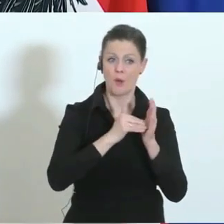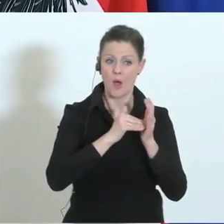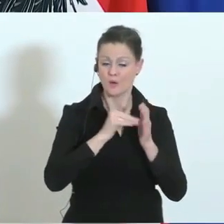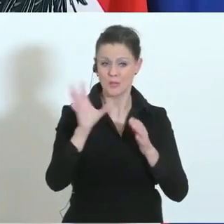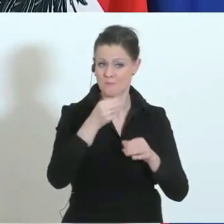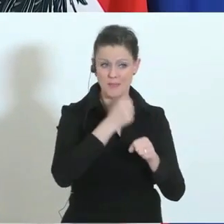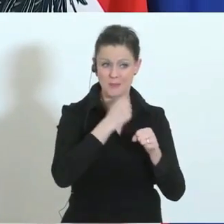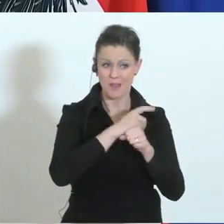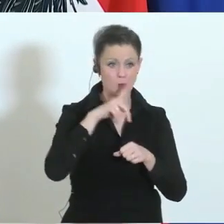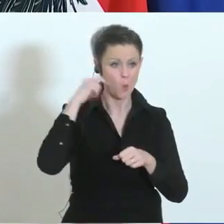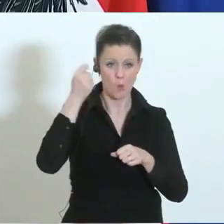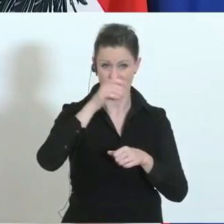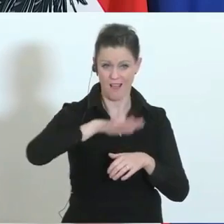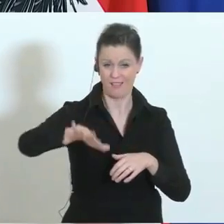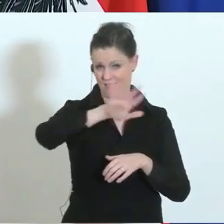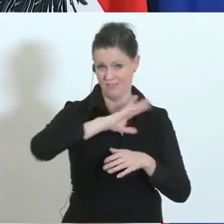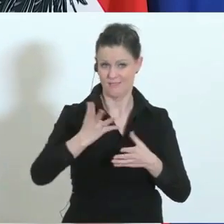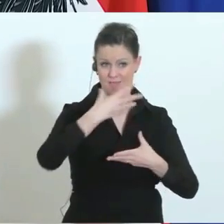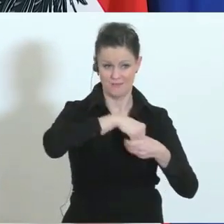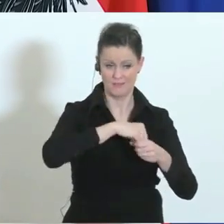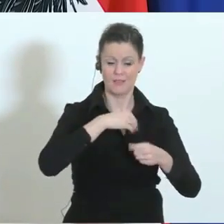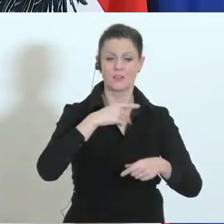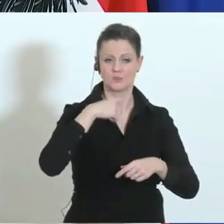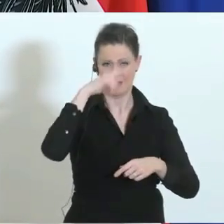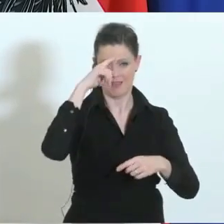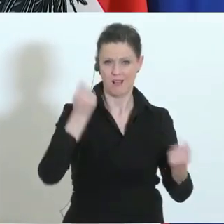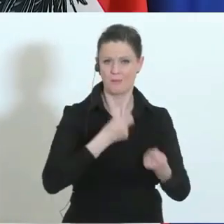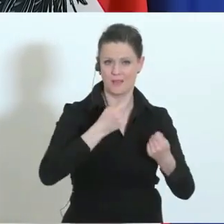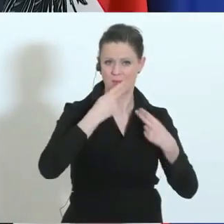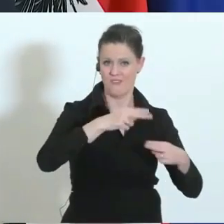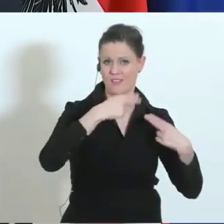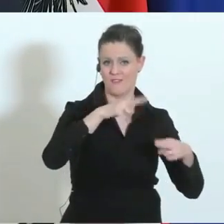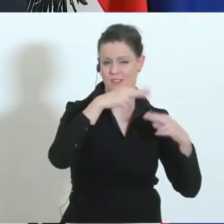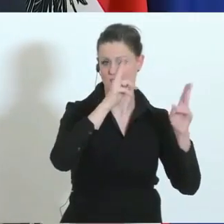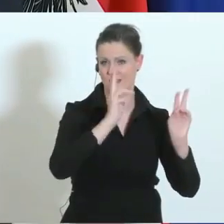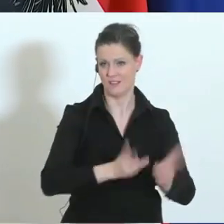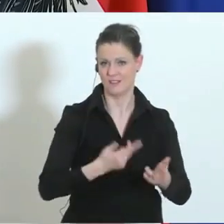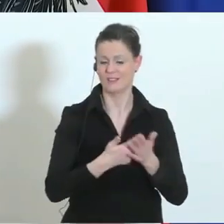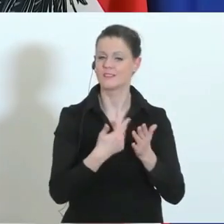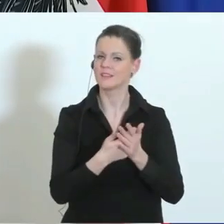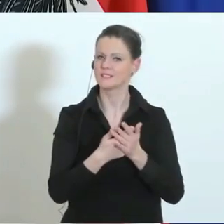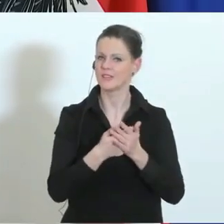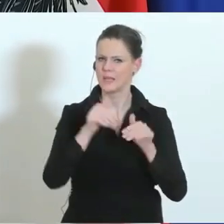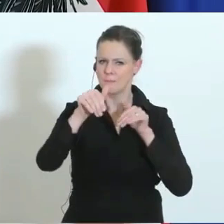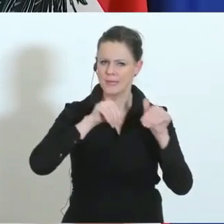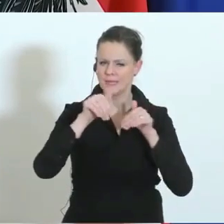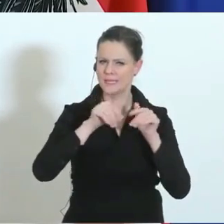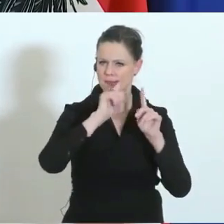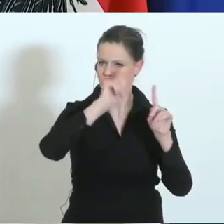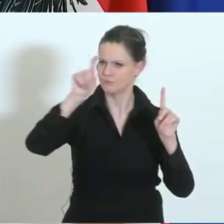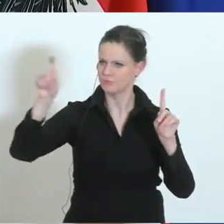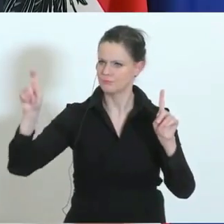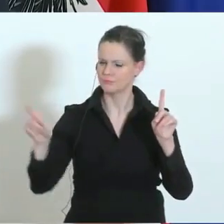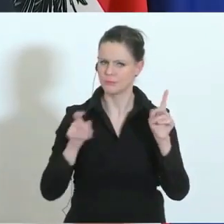damit der Spitalsbetrieb aufrechterhalten bleibt. Das heißt, man ist hier ganz im engen Austausch mit den jeweiligen Ministern, in dem Fall mit dem